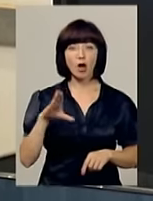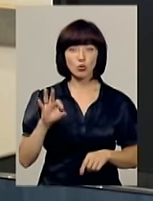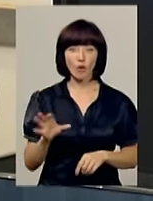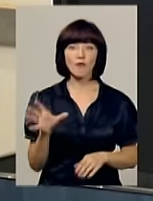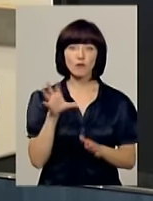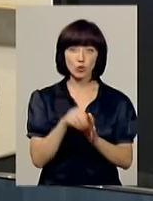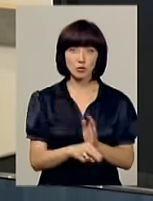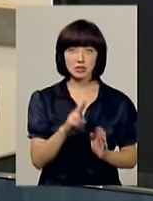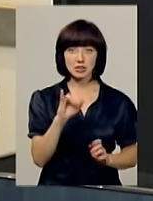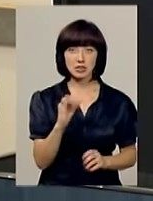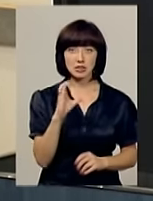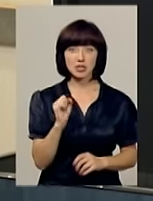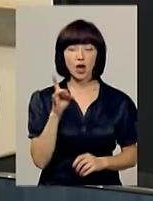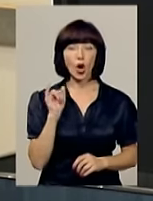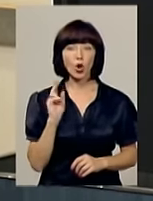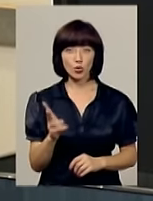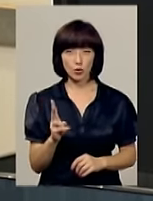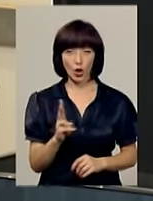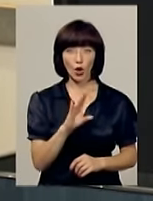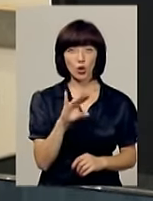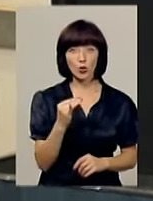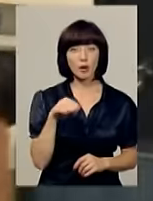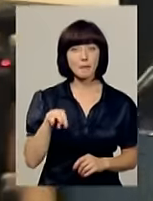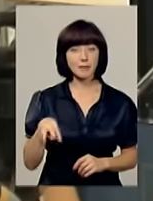Сесарука Юрія Миколаївича полковника.